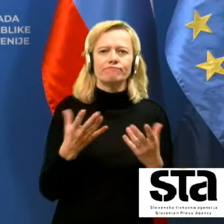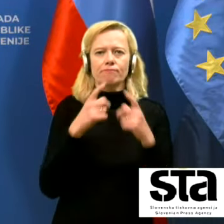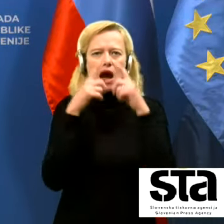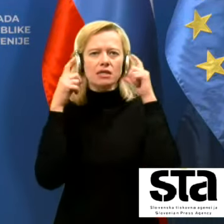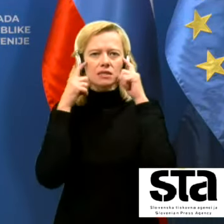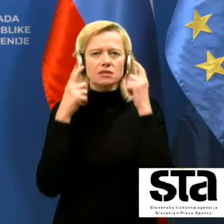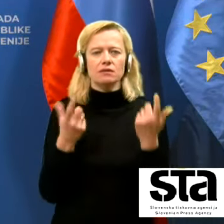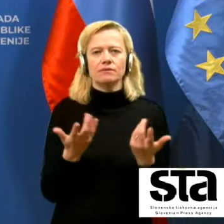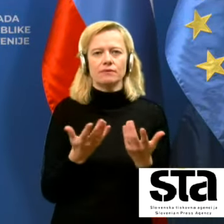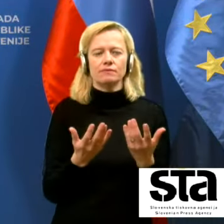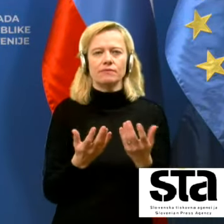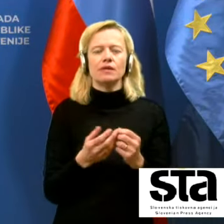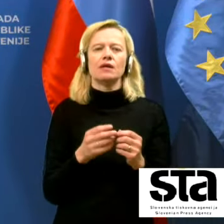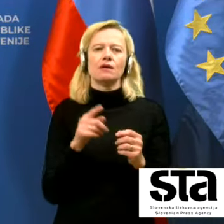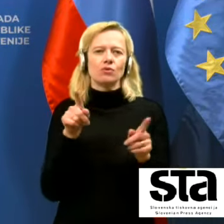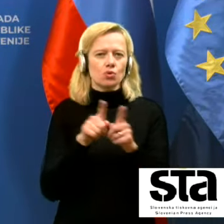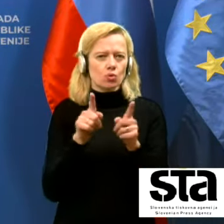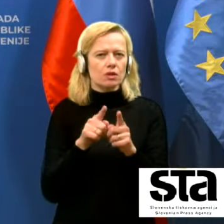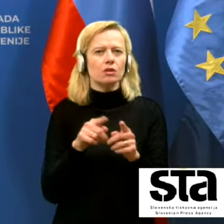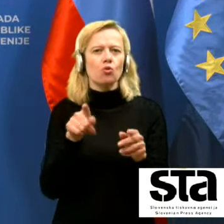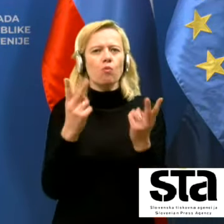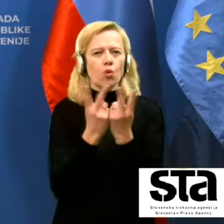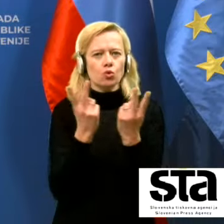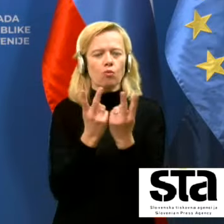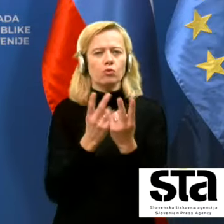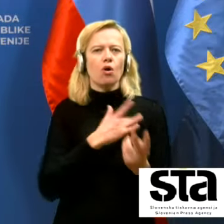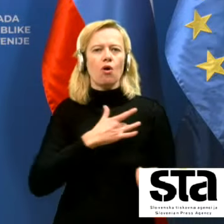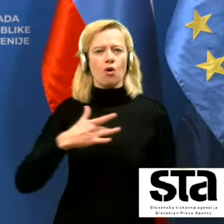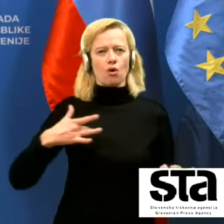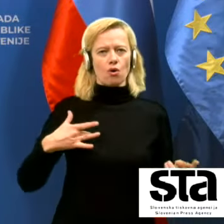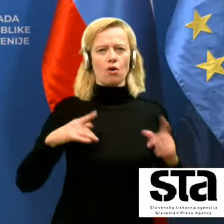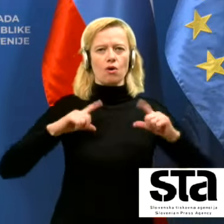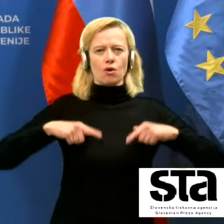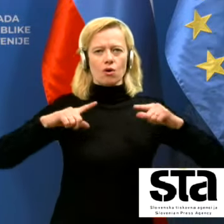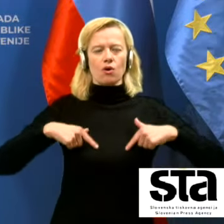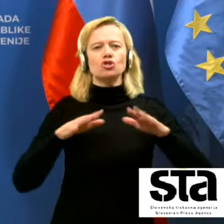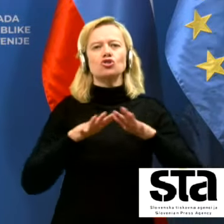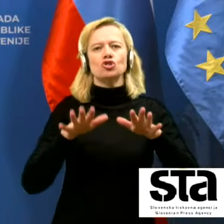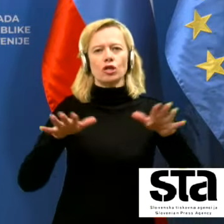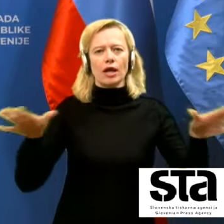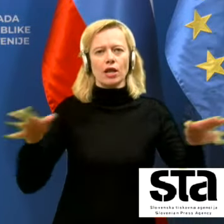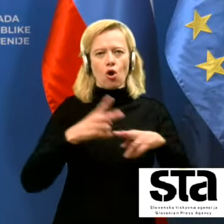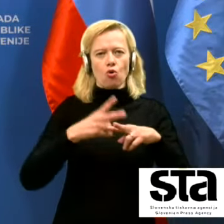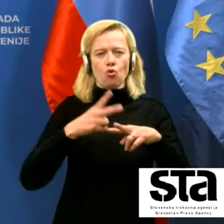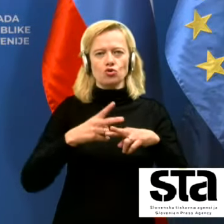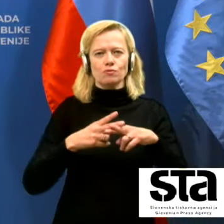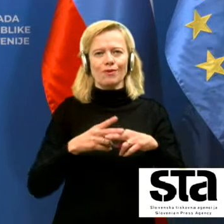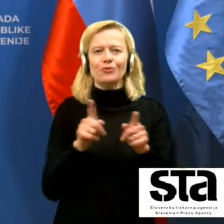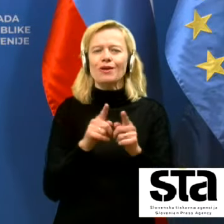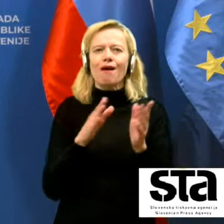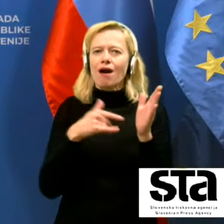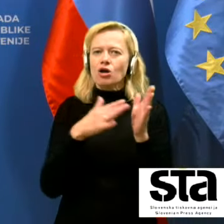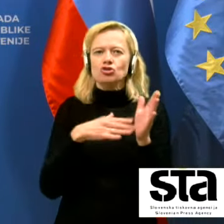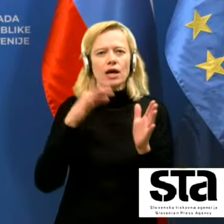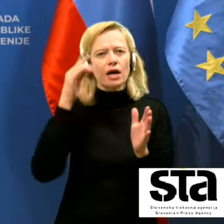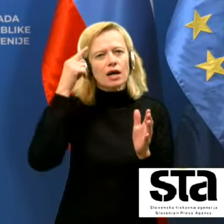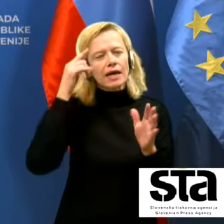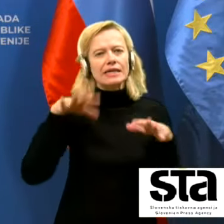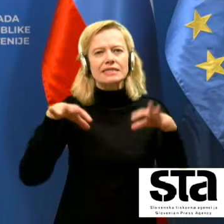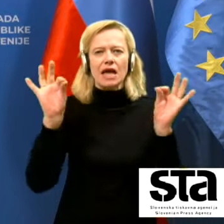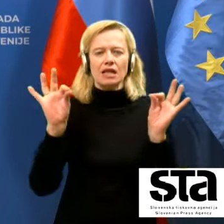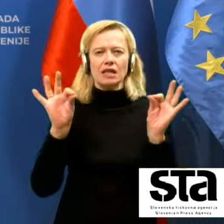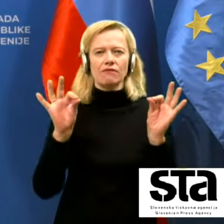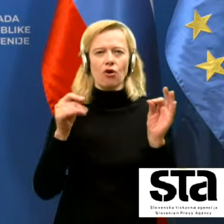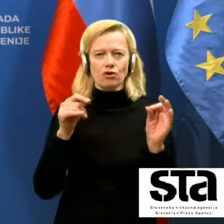to, da je šlo seveda isto za respiratorno širjenje okušbe in s kakšno iznajdljivostjo. In spomnil sem se